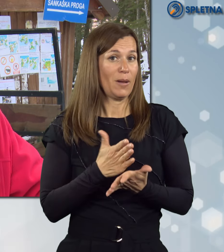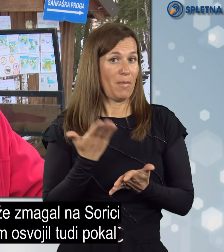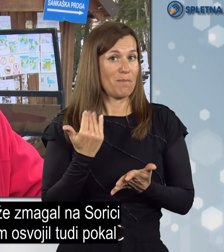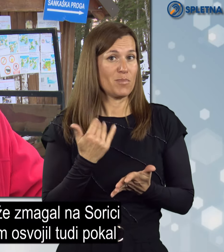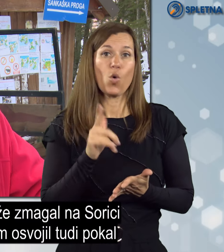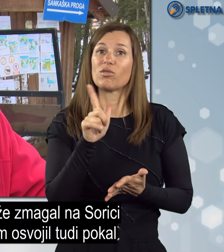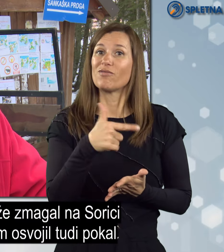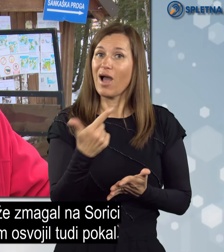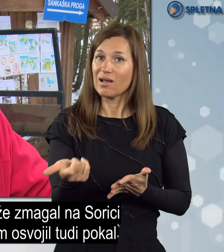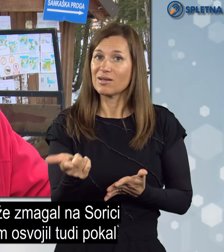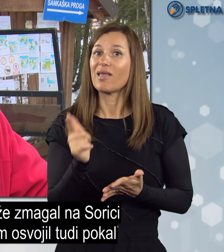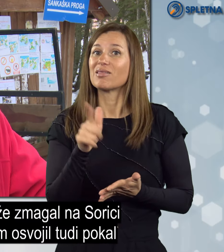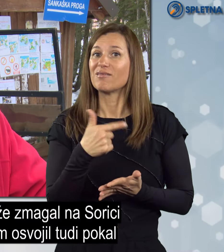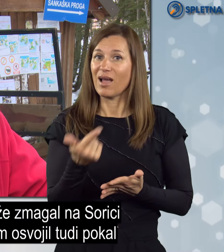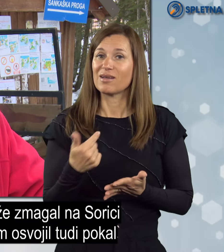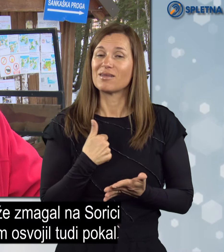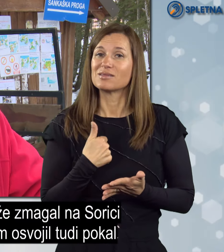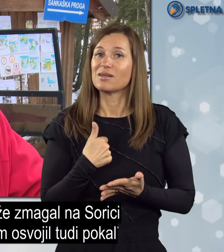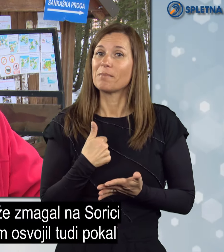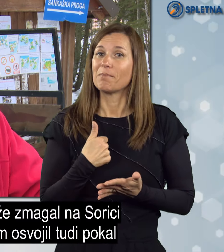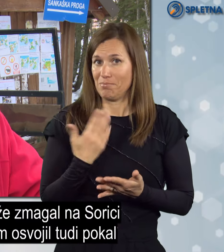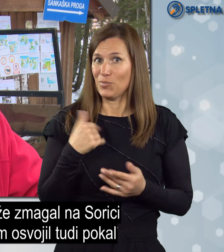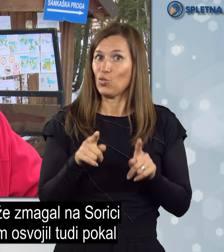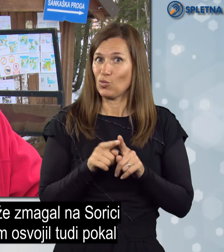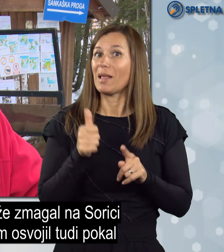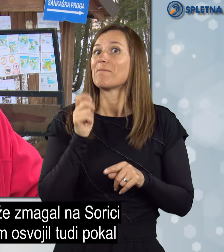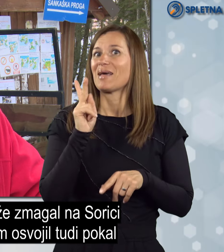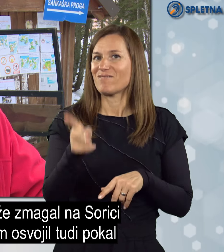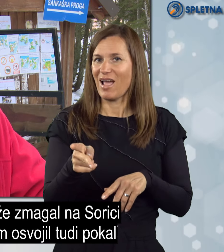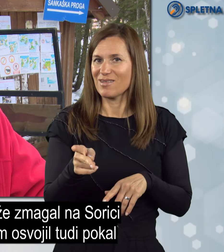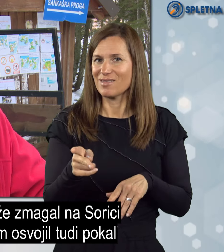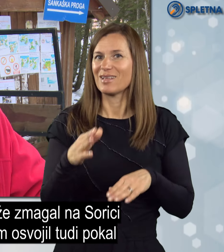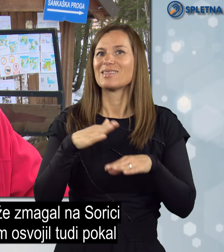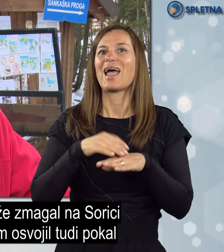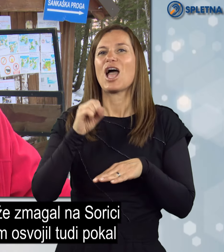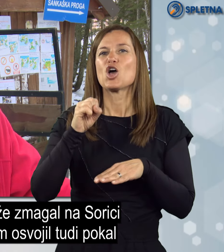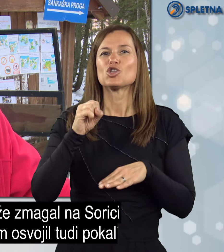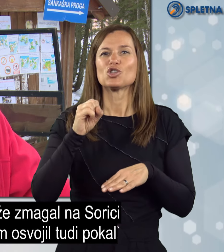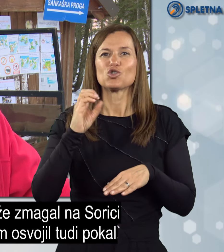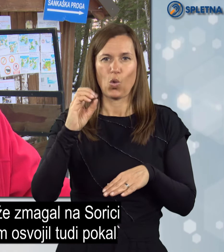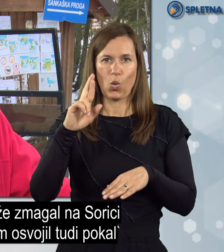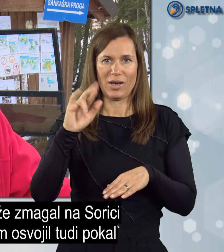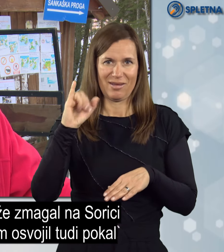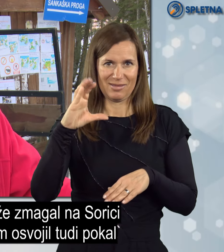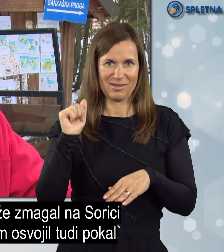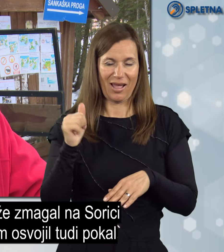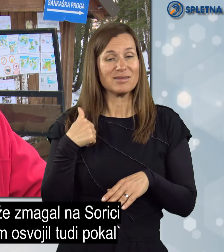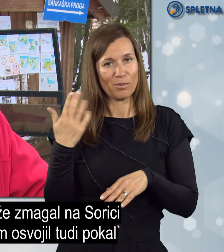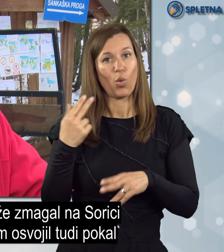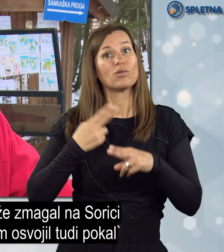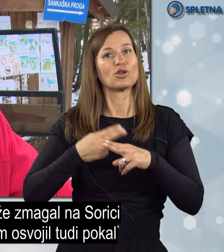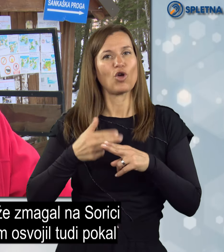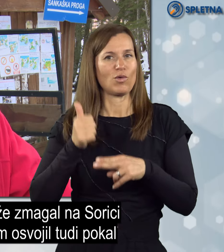Ja, bil sem pa dvakrat, sem bil tudi prvak na Sorici, državni